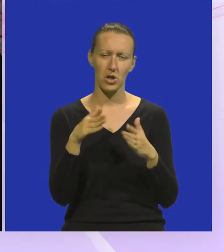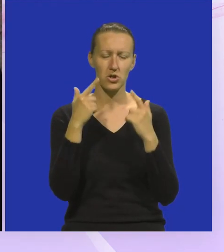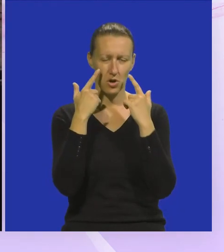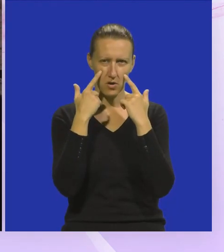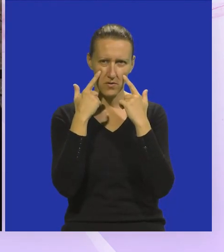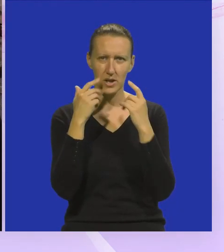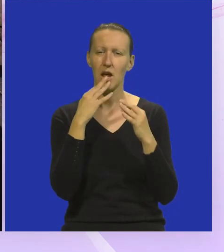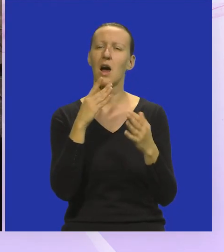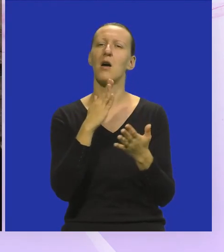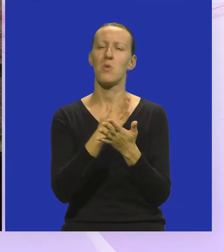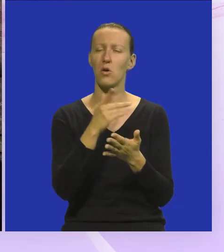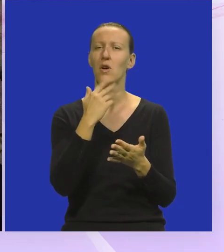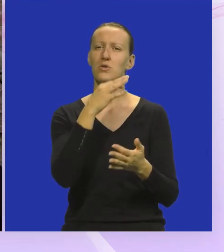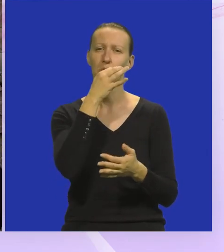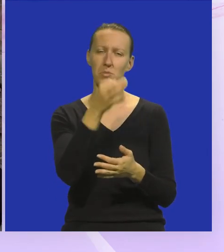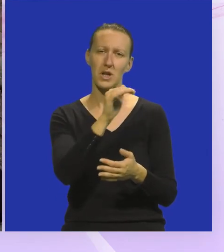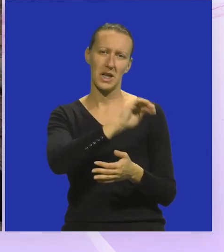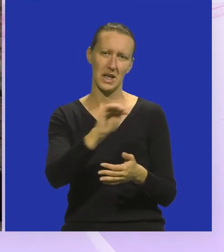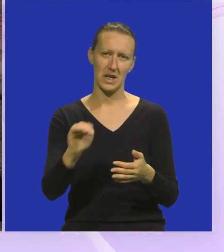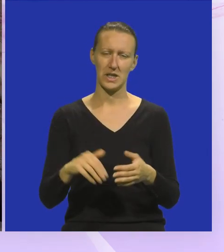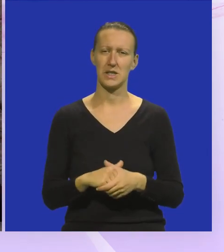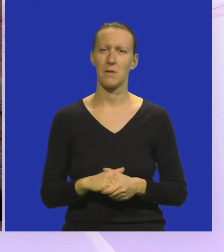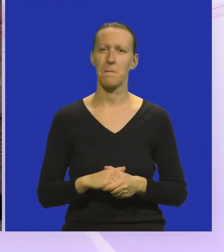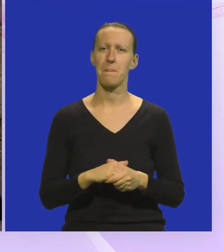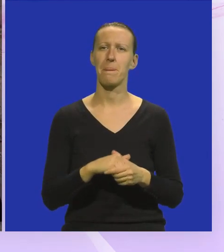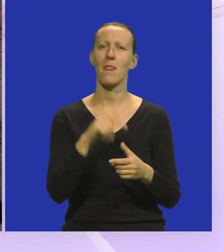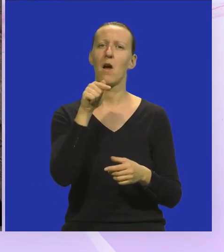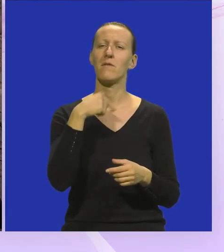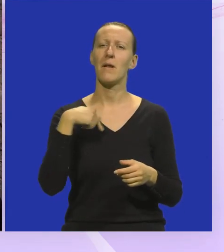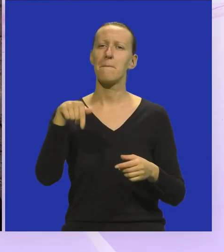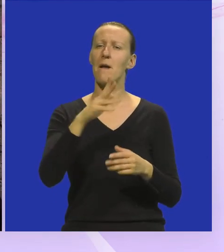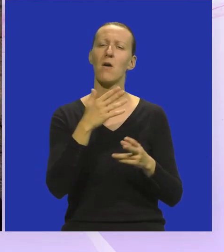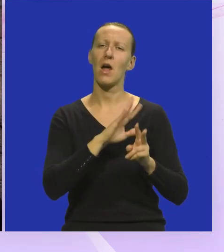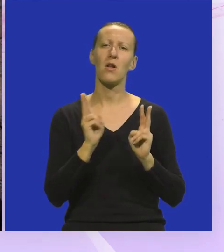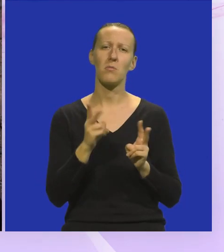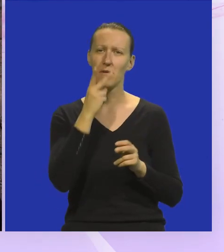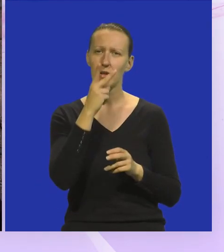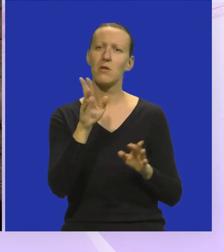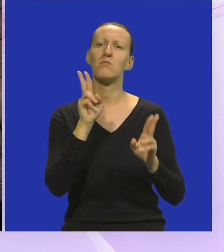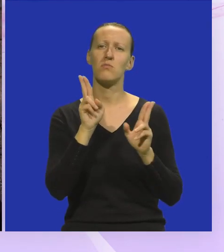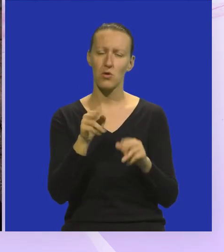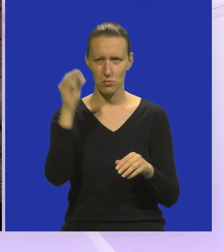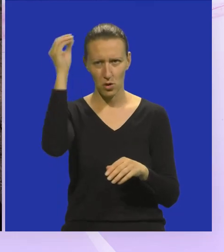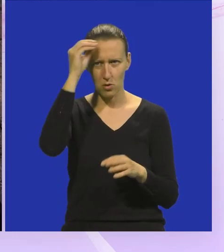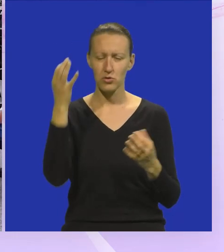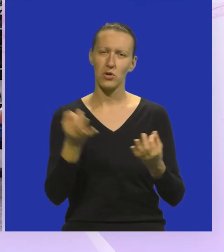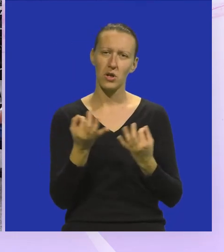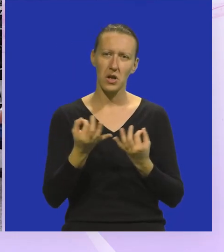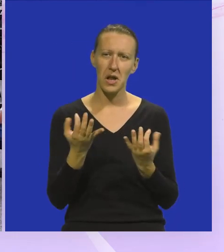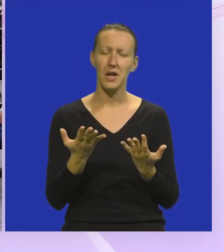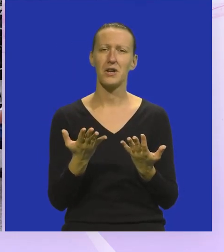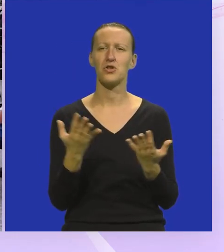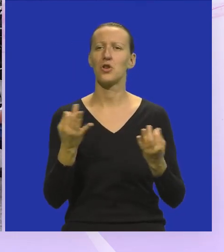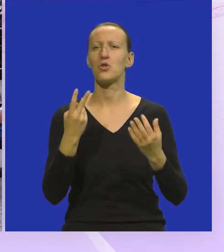vida, a pogotovo kad su u pitanju djeca. Ali ovdje i mi koji najnormalnije vidimo možemo naučiti nešto